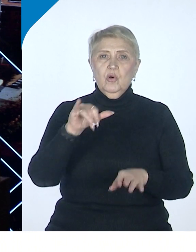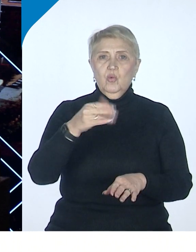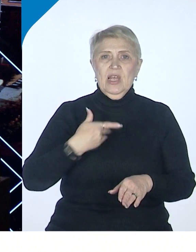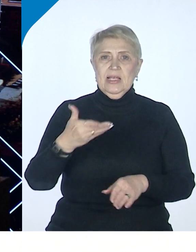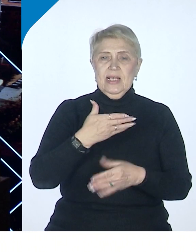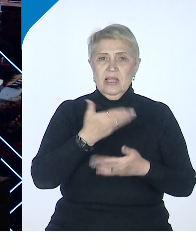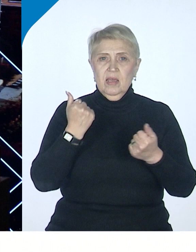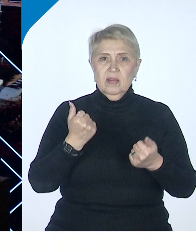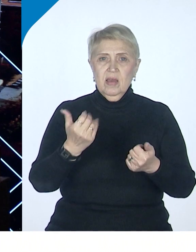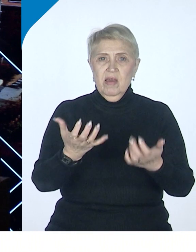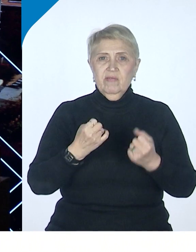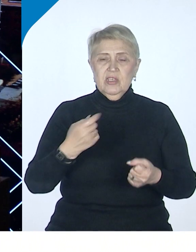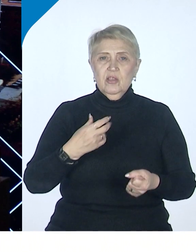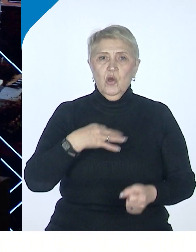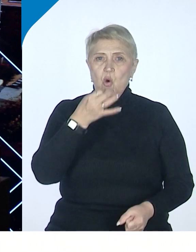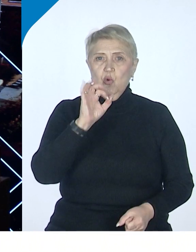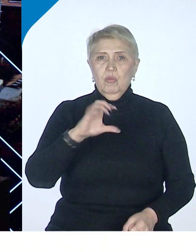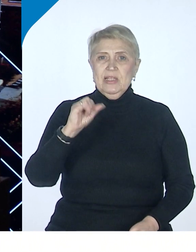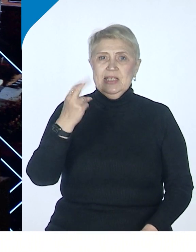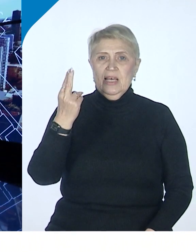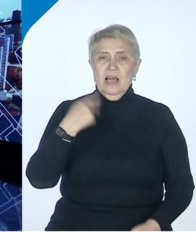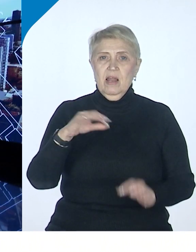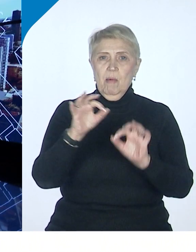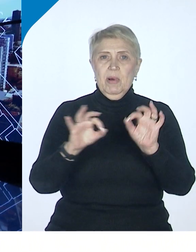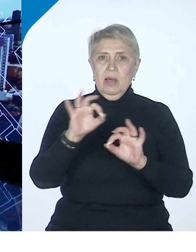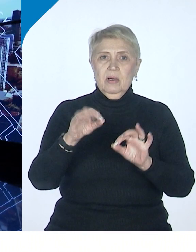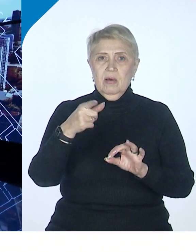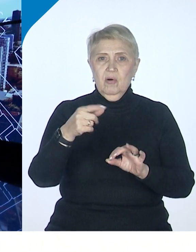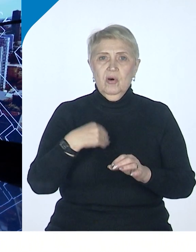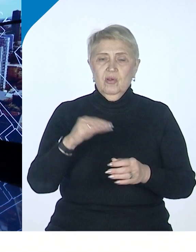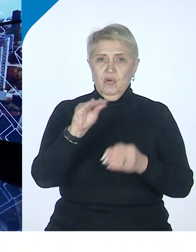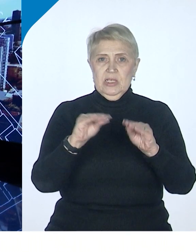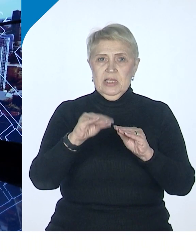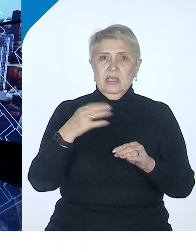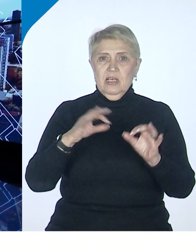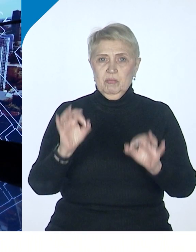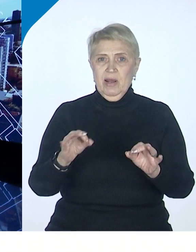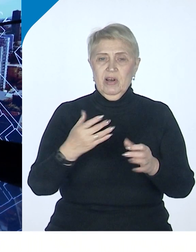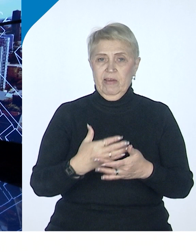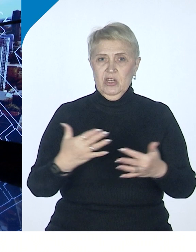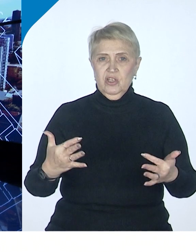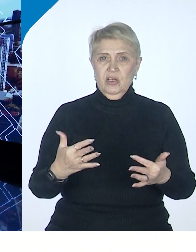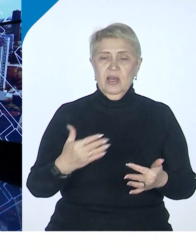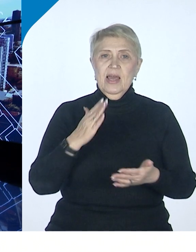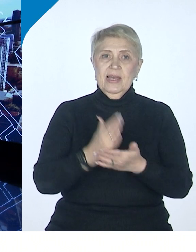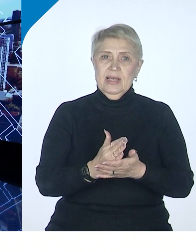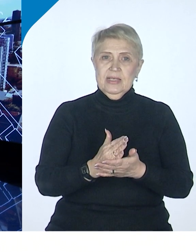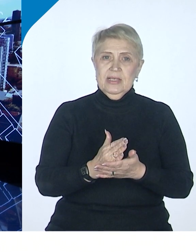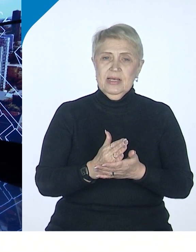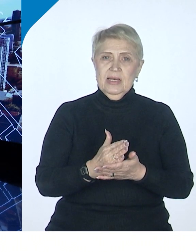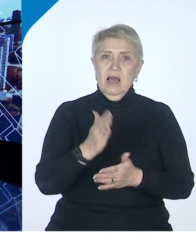взять любой национальный проект, он ведь из чего состоит? Из правильных совершенно вещей. Вот есть ряд проблем,